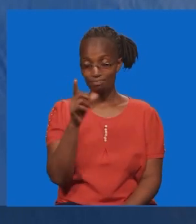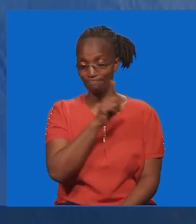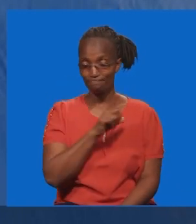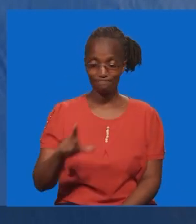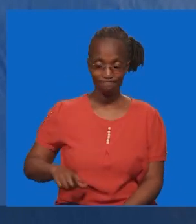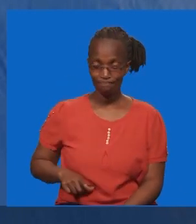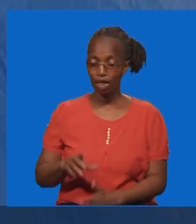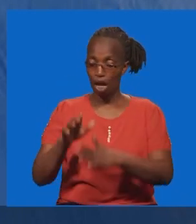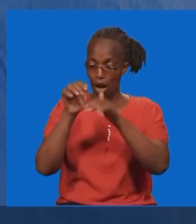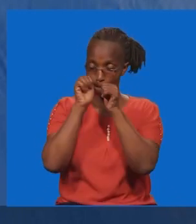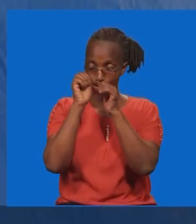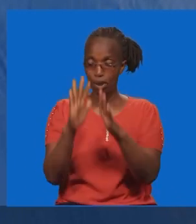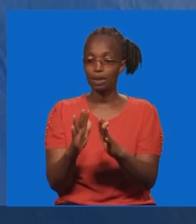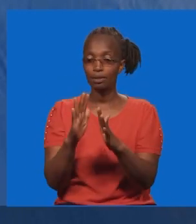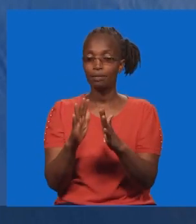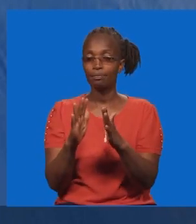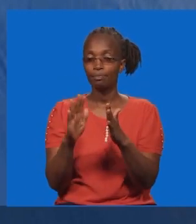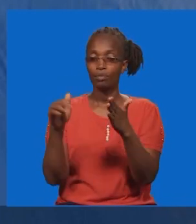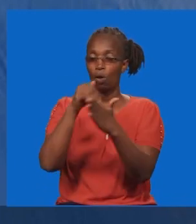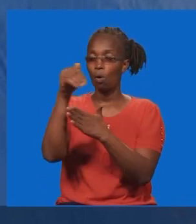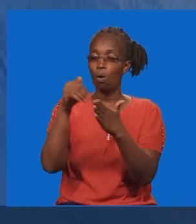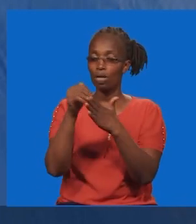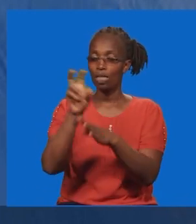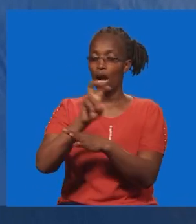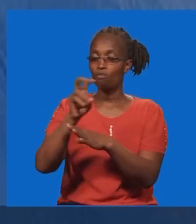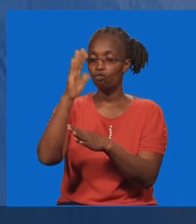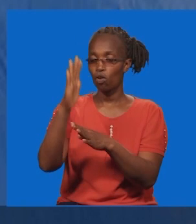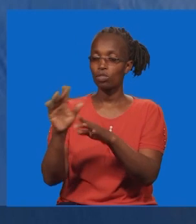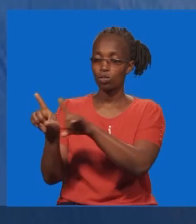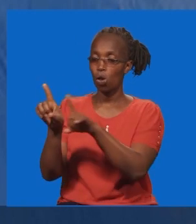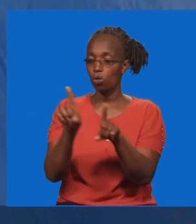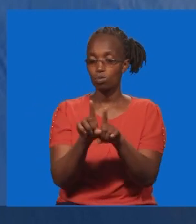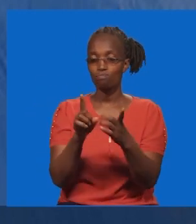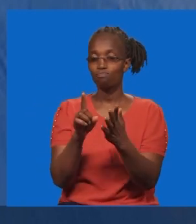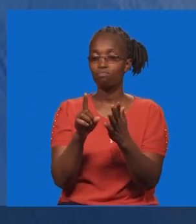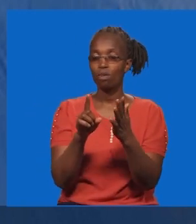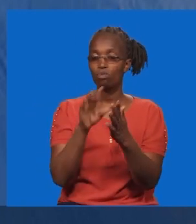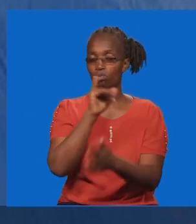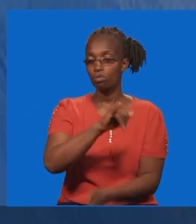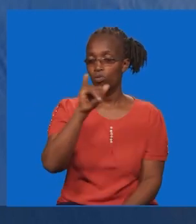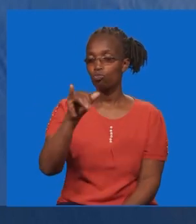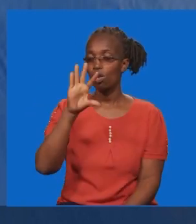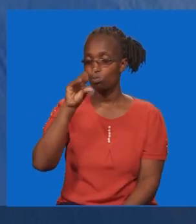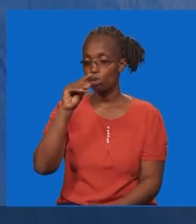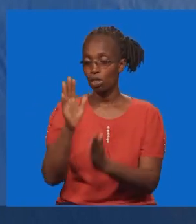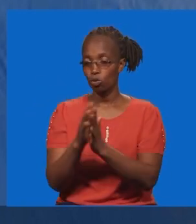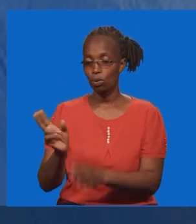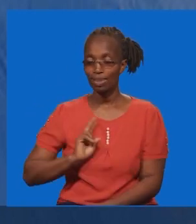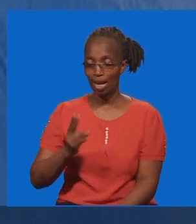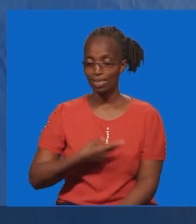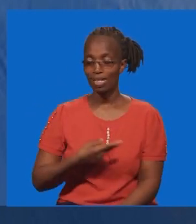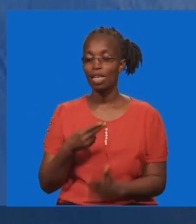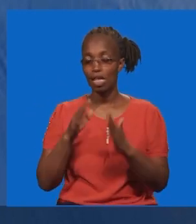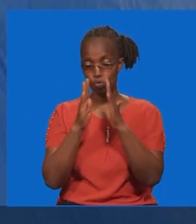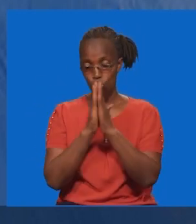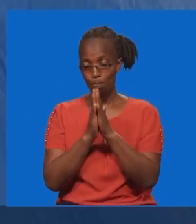Tunakuinulia mioyo yetu tubariki. Bariki mtanzamaji. Na hata asande ni kwa jili ya kunena nae. Wacha ili neno buwana likapate kuwa